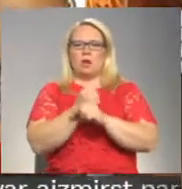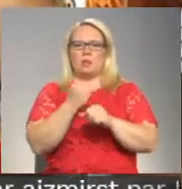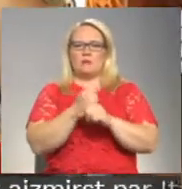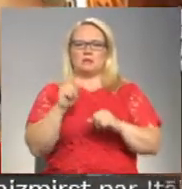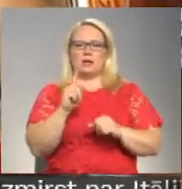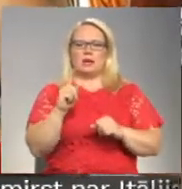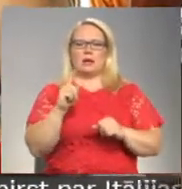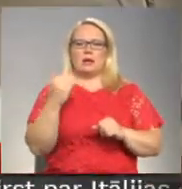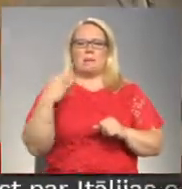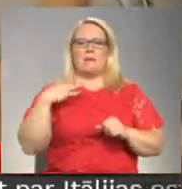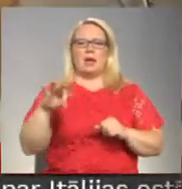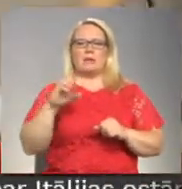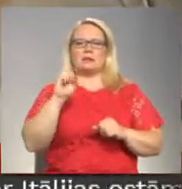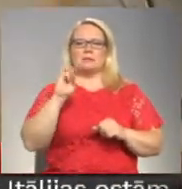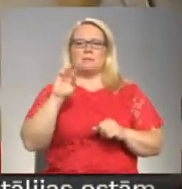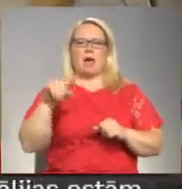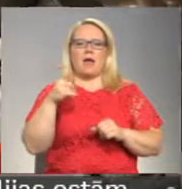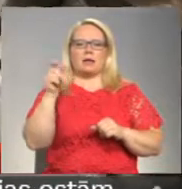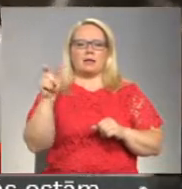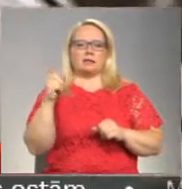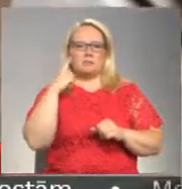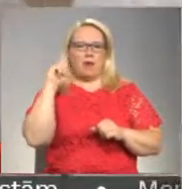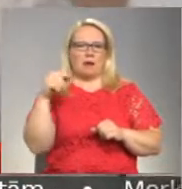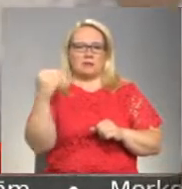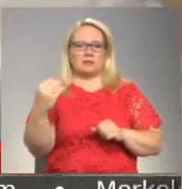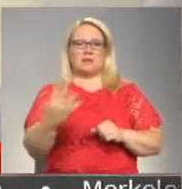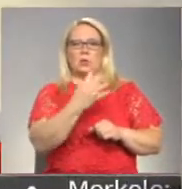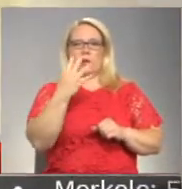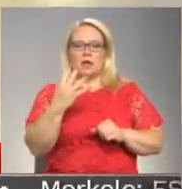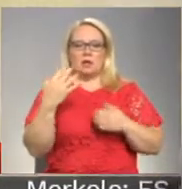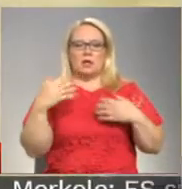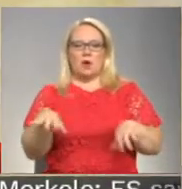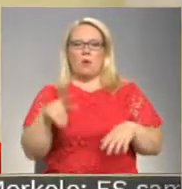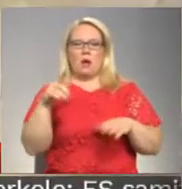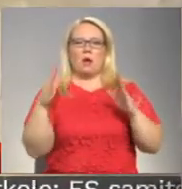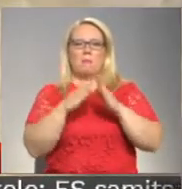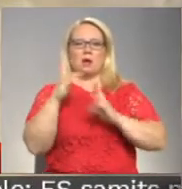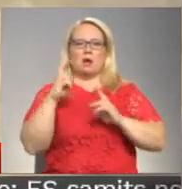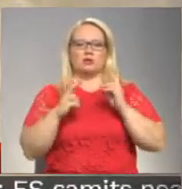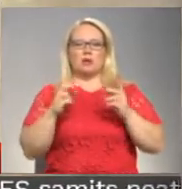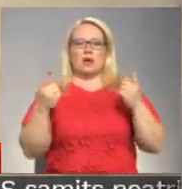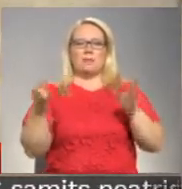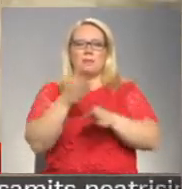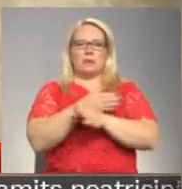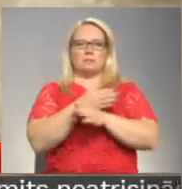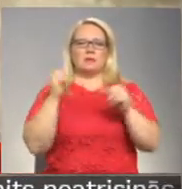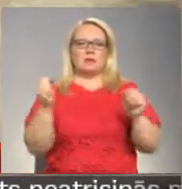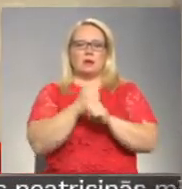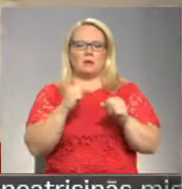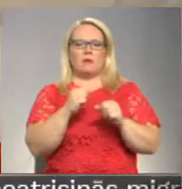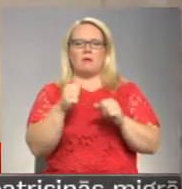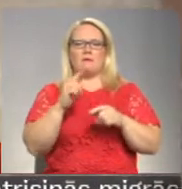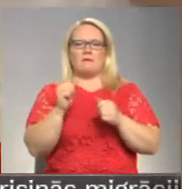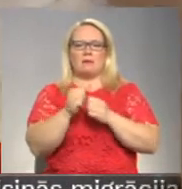ir aijas meitas maijas pārziņā. Šis jau ir ceturtais gads, kad viņai kā mairažotājai laiks pirms jāņiem tiek pavadīts